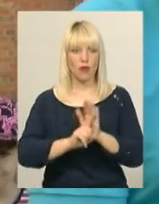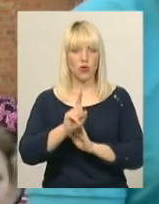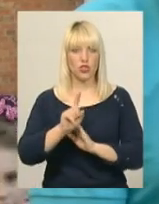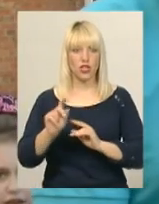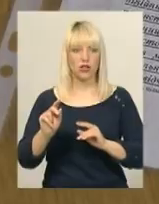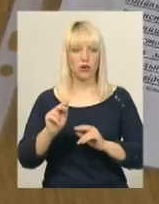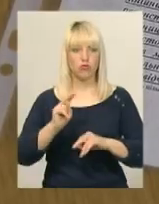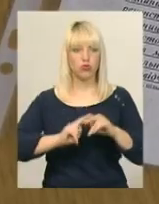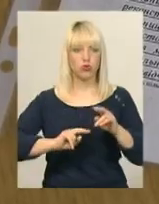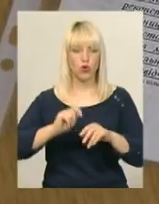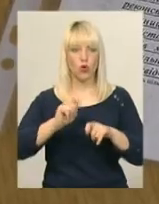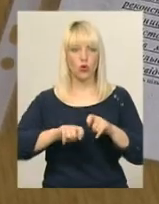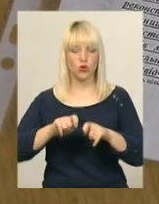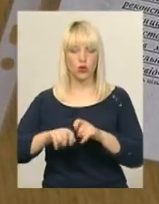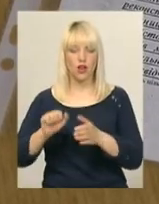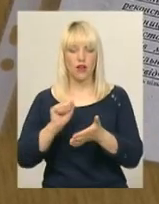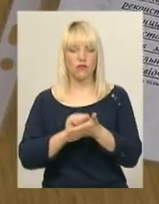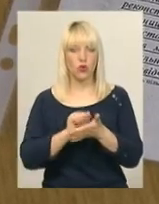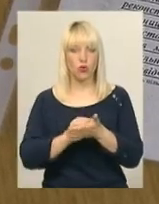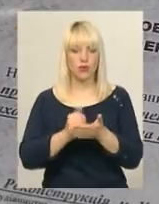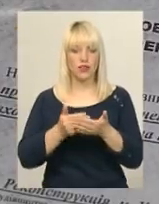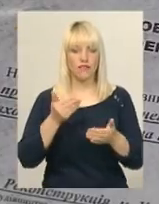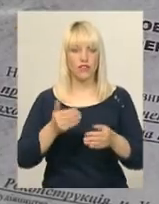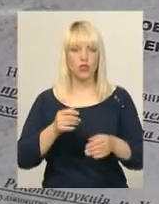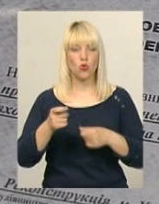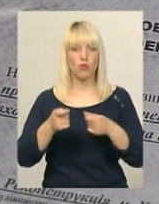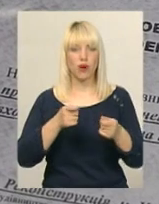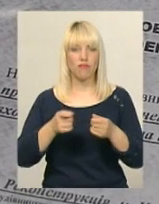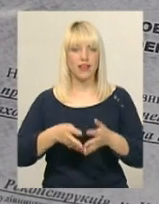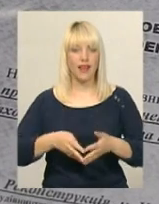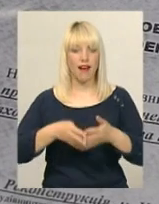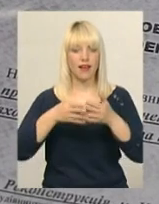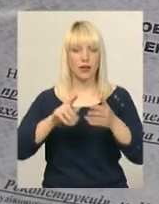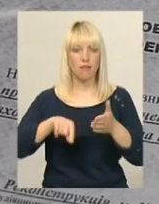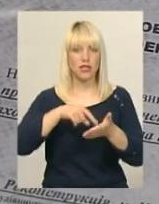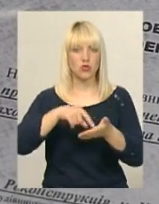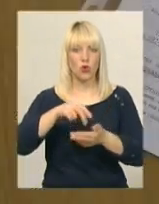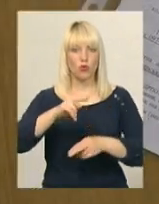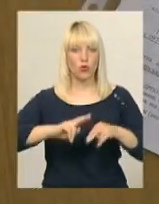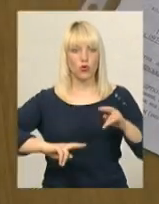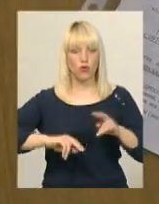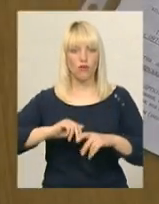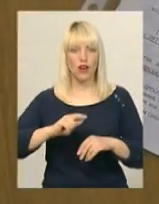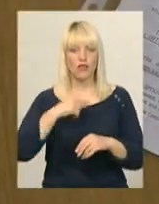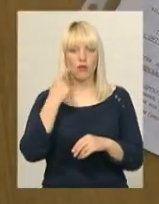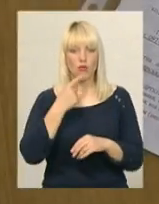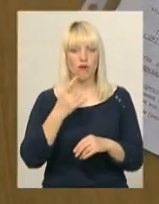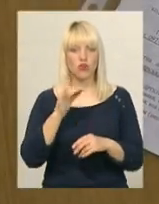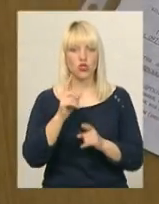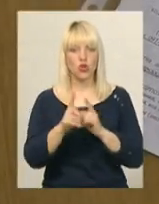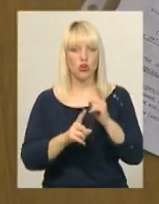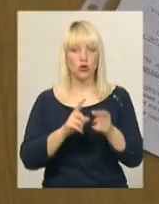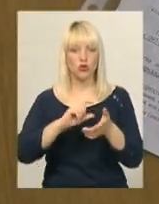Дархбудконтролю. У документі від управління архітектури та містобудування Хмельницької міської ради, який надали замовнику, йдеться, що реконструкція